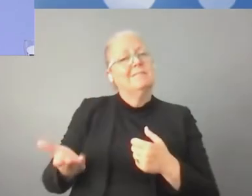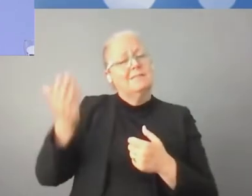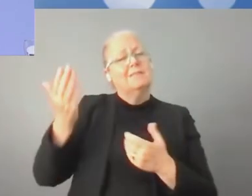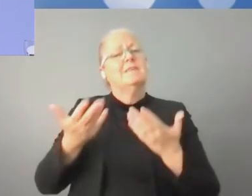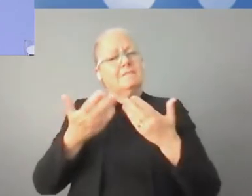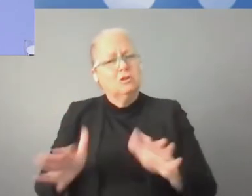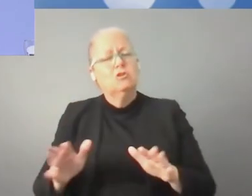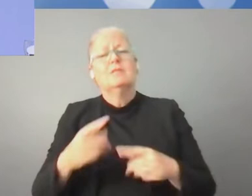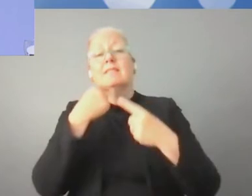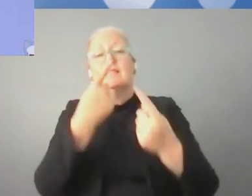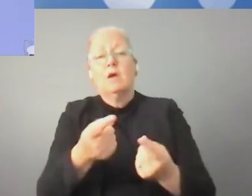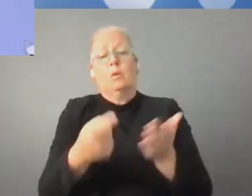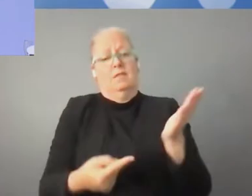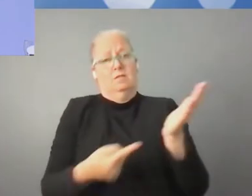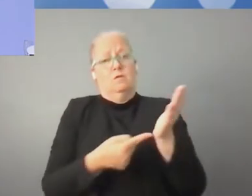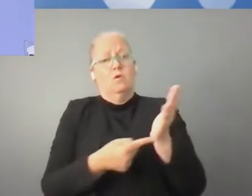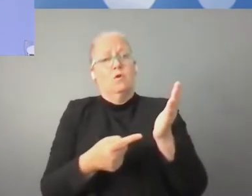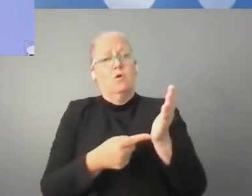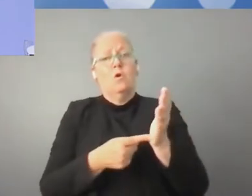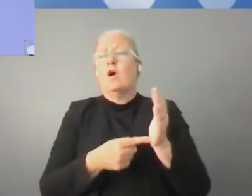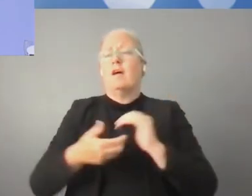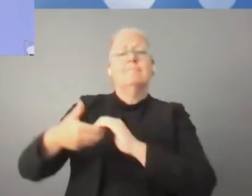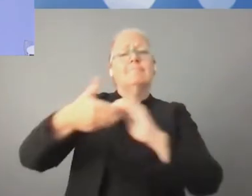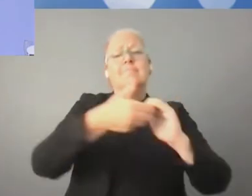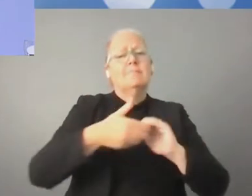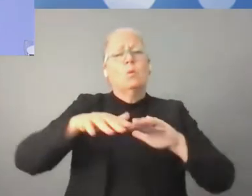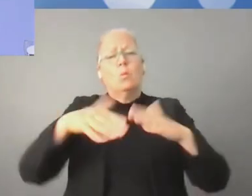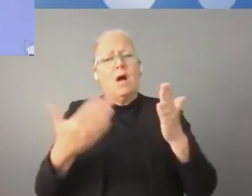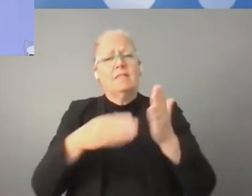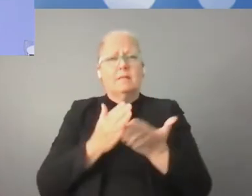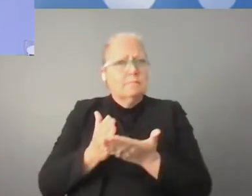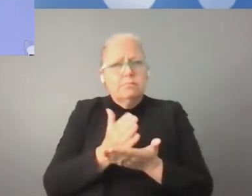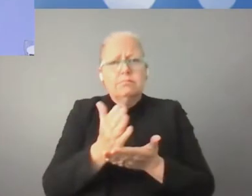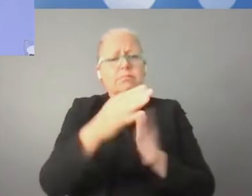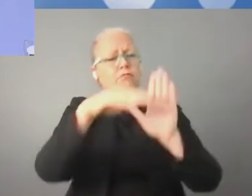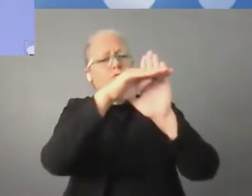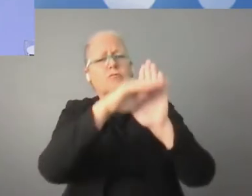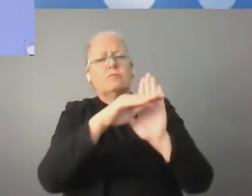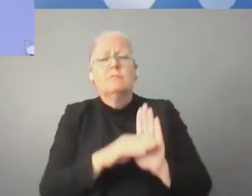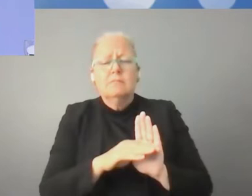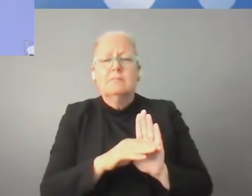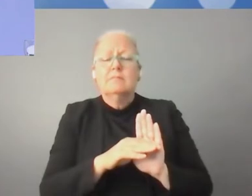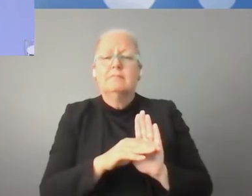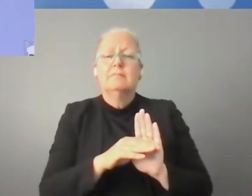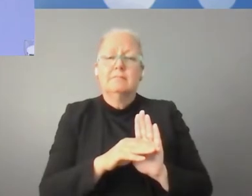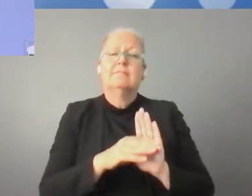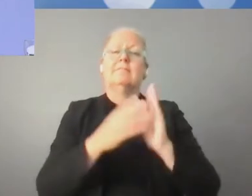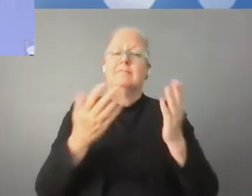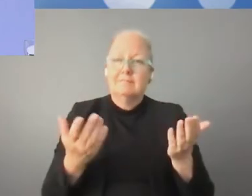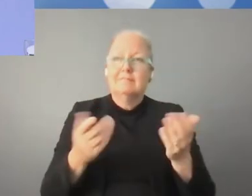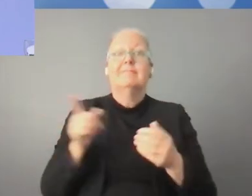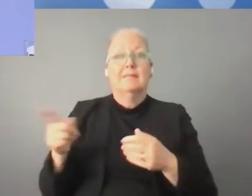Sekretarz generalny przedstawił plan rozwoju współpracy